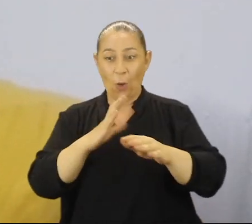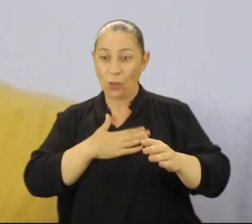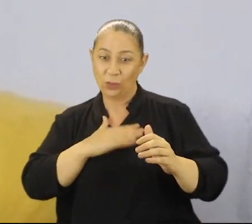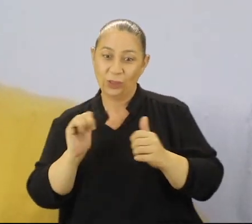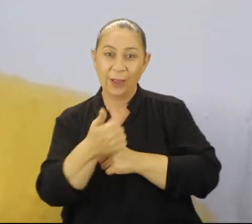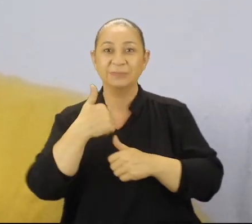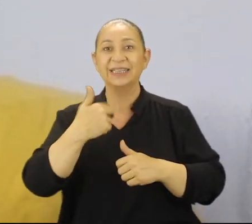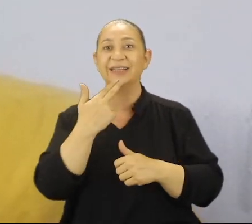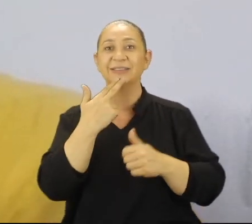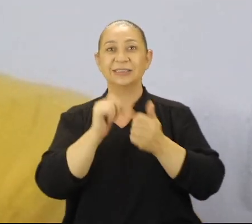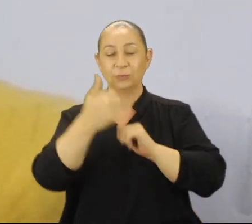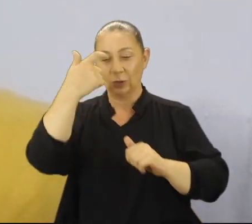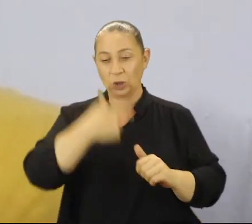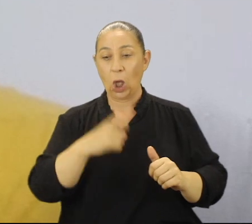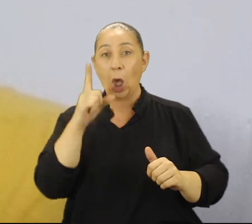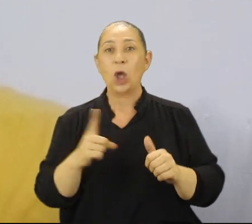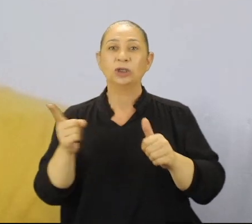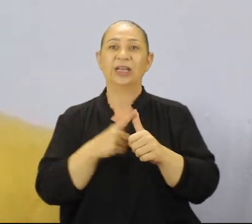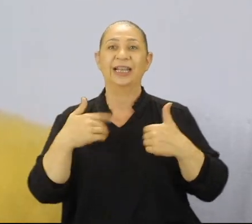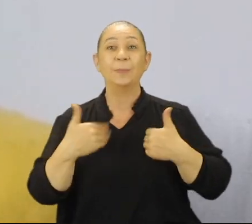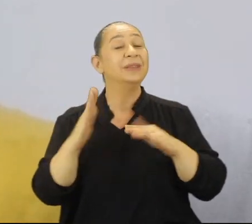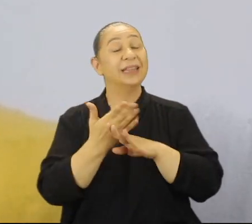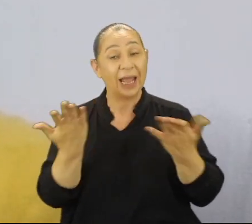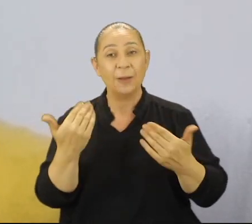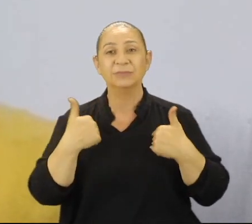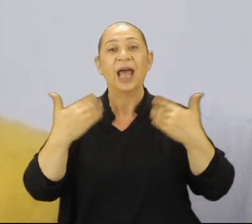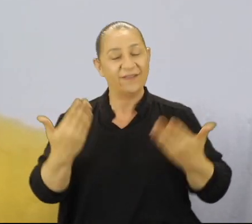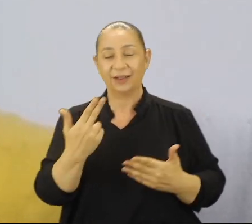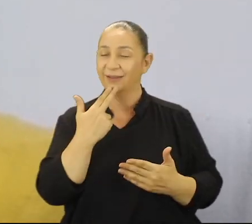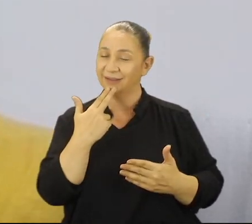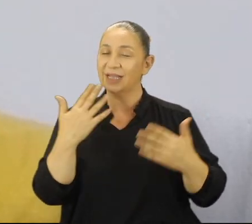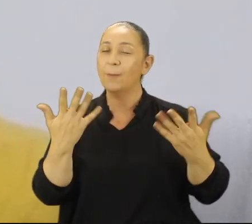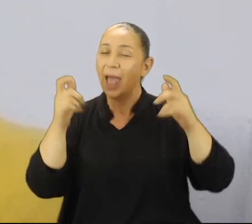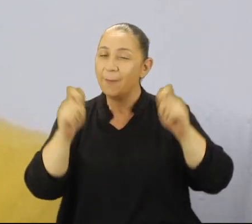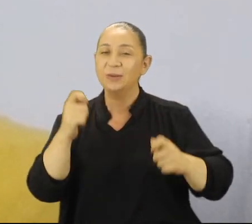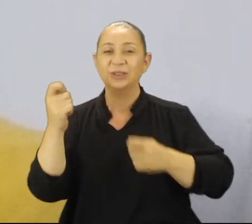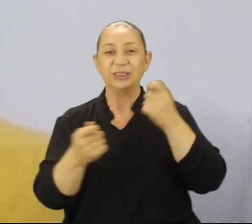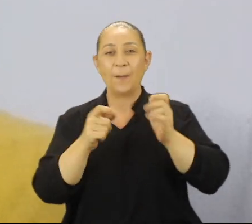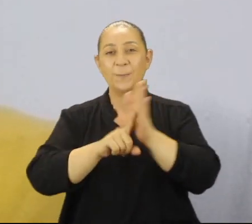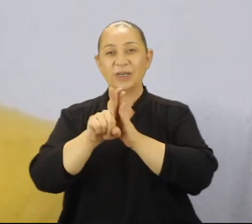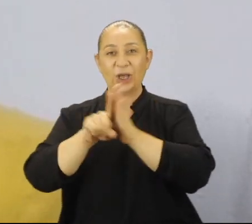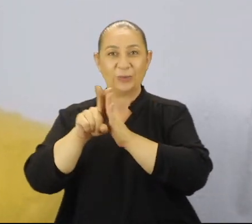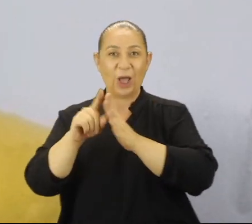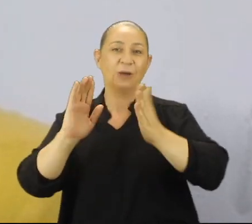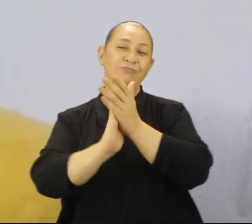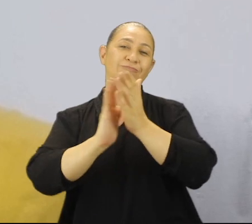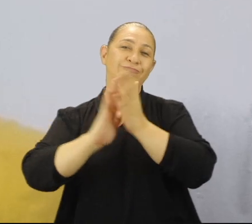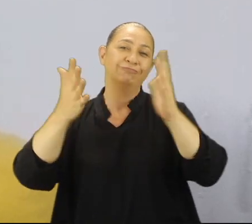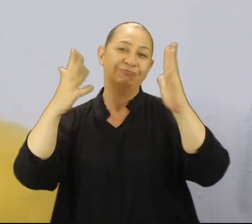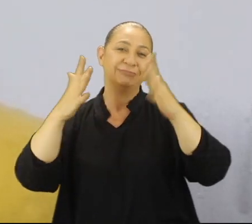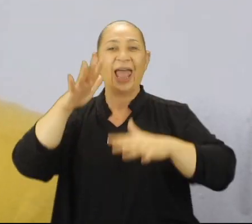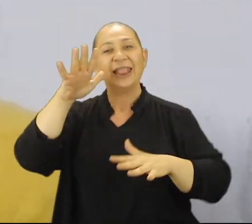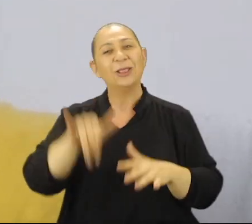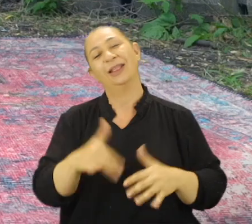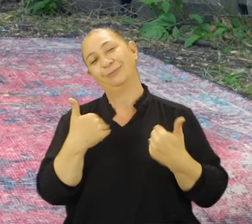planda olmak biz kadın sporcuların öncelikli tercihi. Çünkü bizler, evet kadınız ama yaptığımız işle ve başarılarımızla alkışlanmak